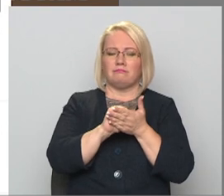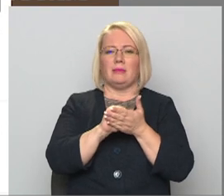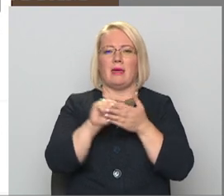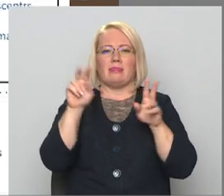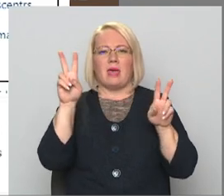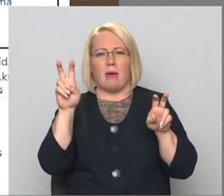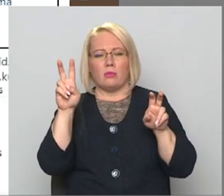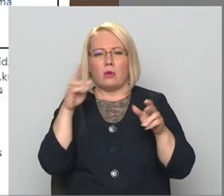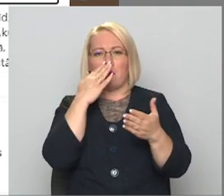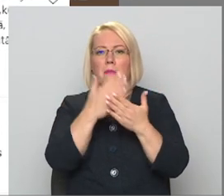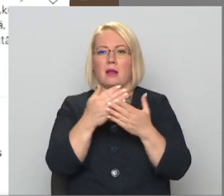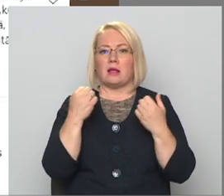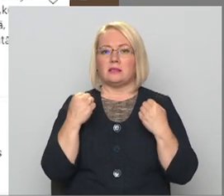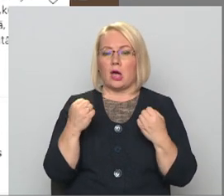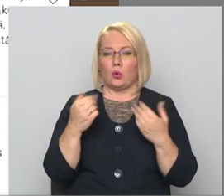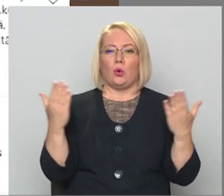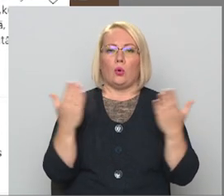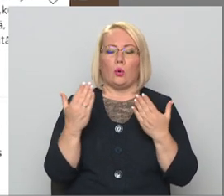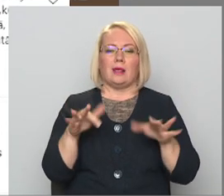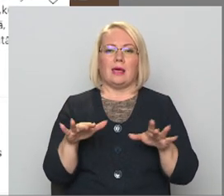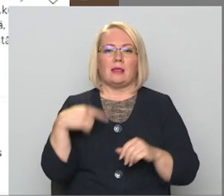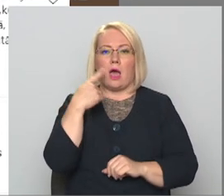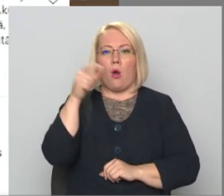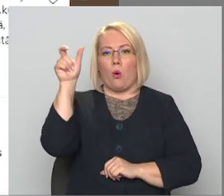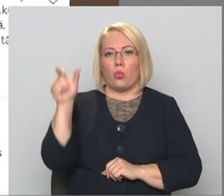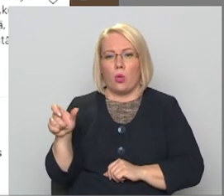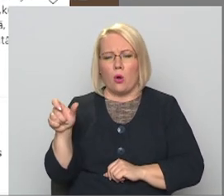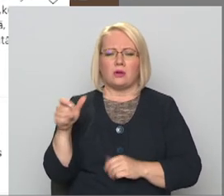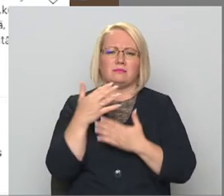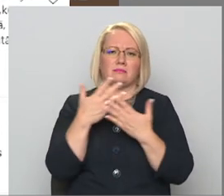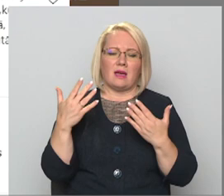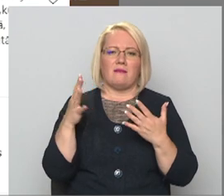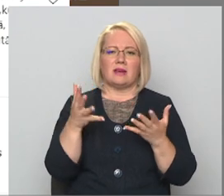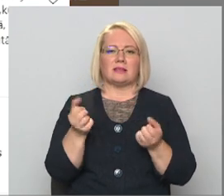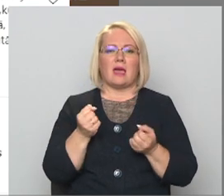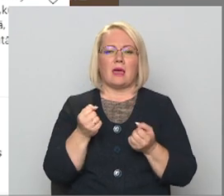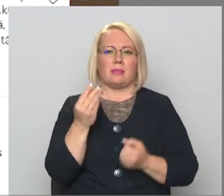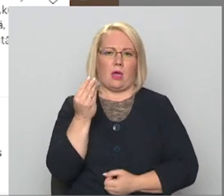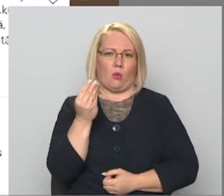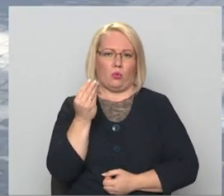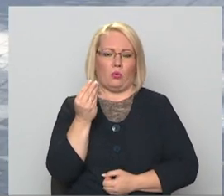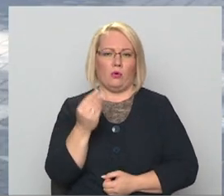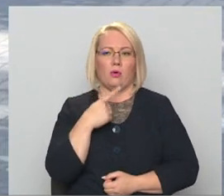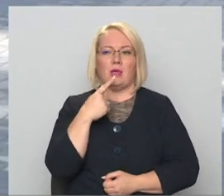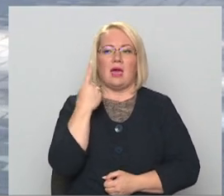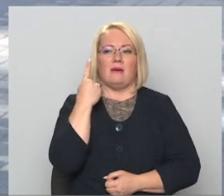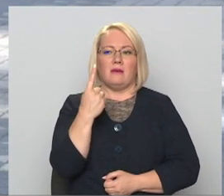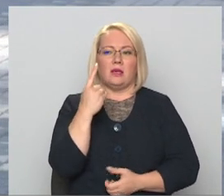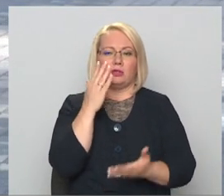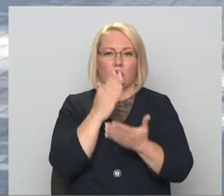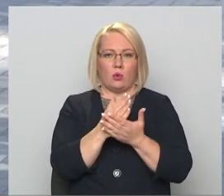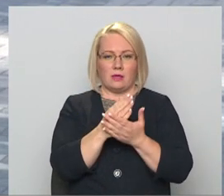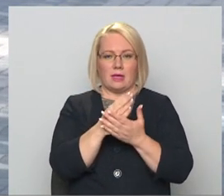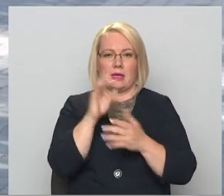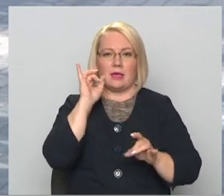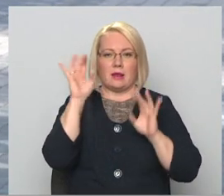atspūguļo saturu, par kuru digitālās attura autors, blogers vai influencers saņēmis samaksu. Viens noteikti ir reklamēta precis